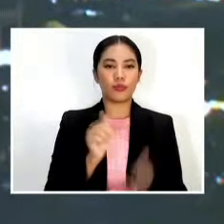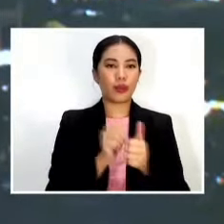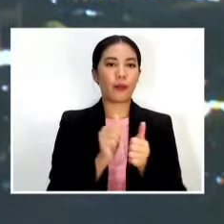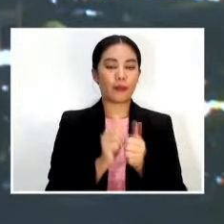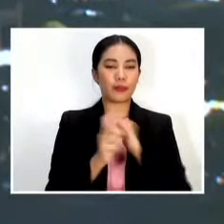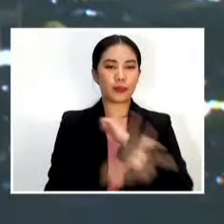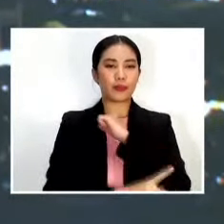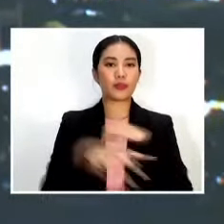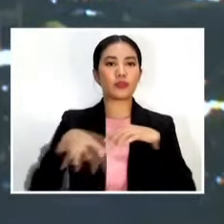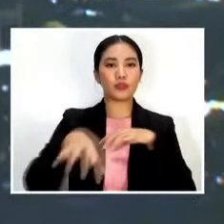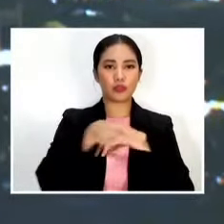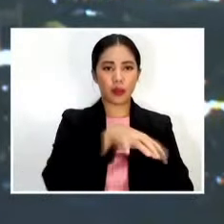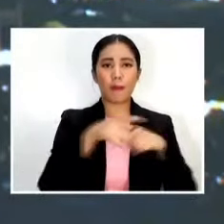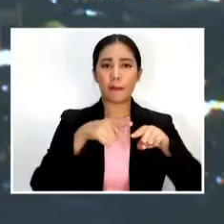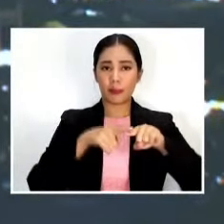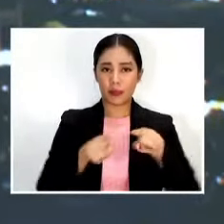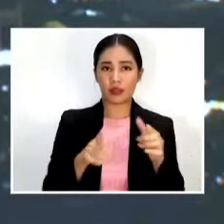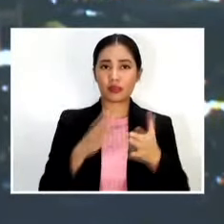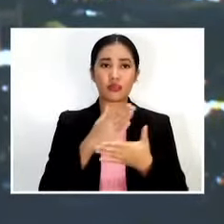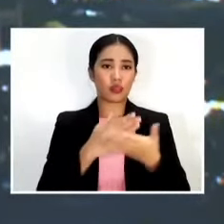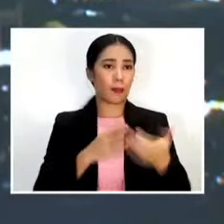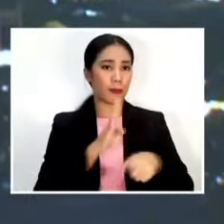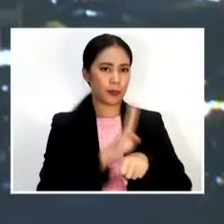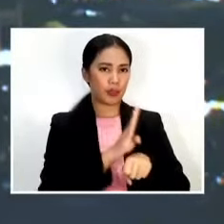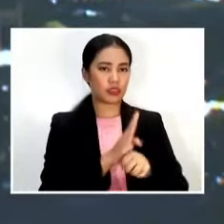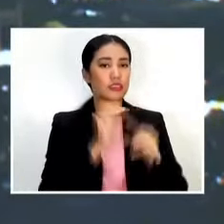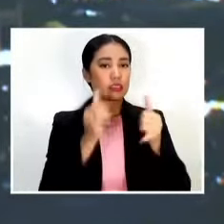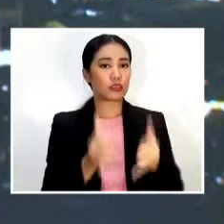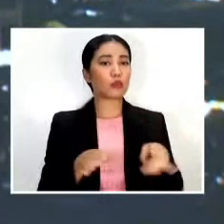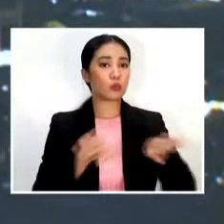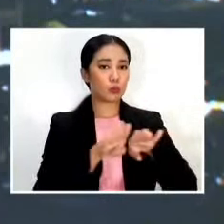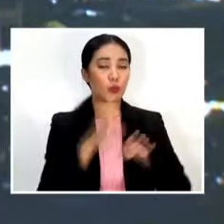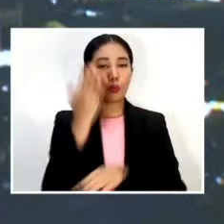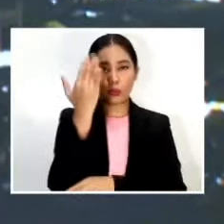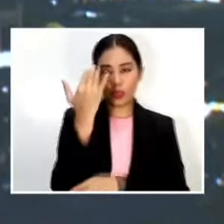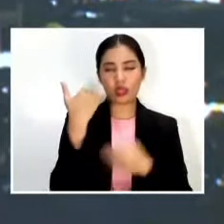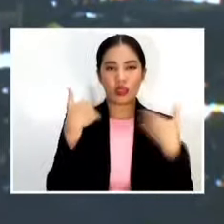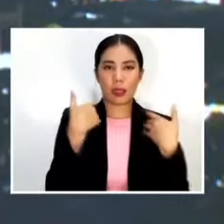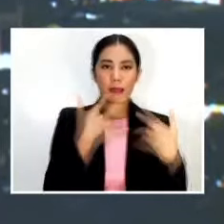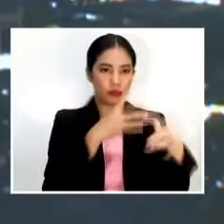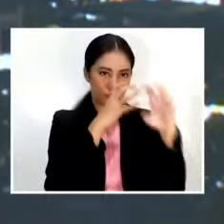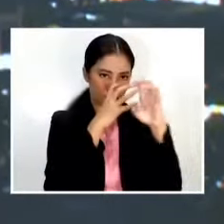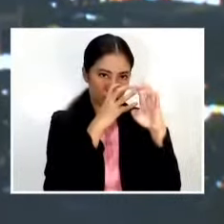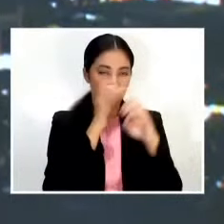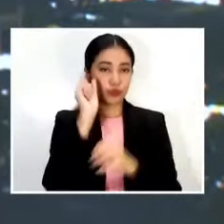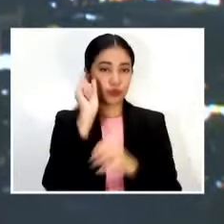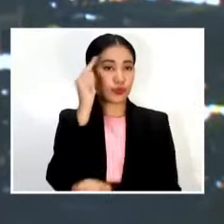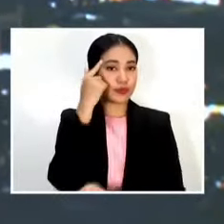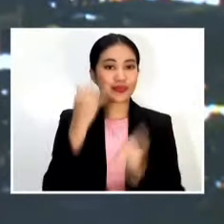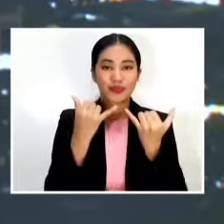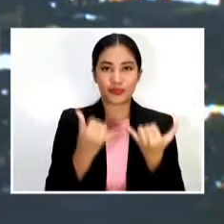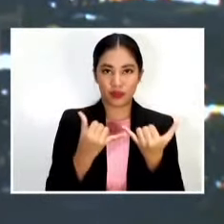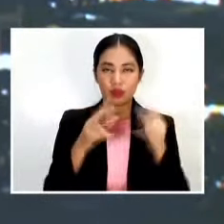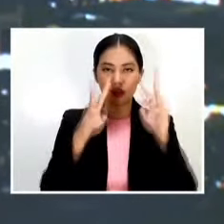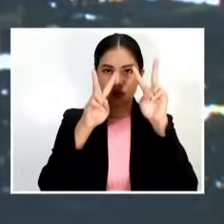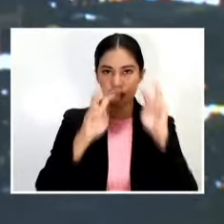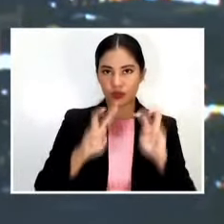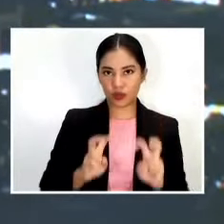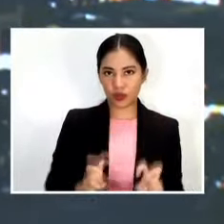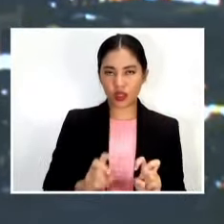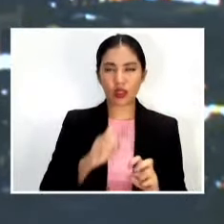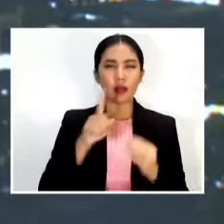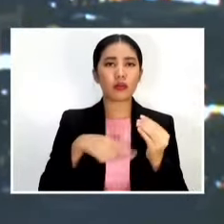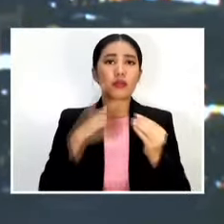na restrictions o paghihigpit pinag-aaralan ang pamahalaan ng mga panukala para sa vaccine pass sa mga